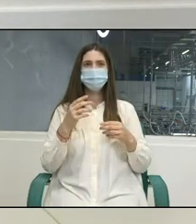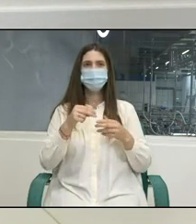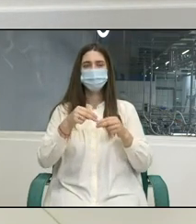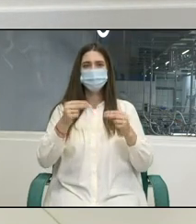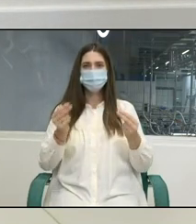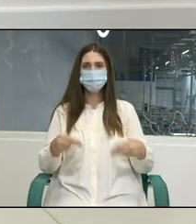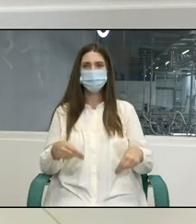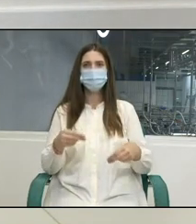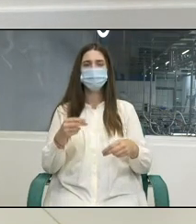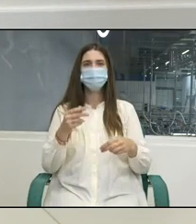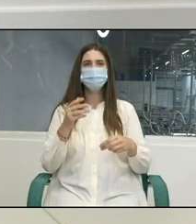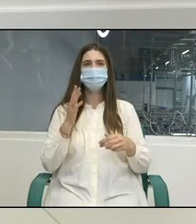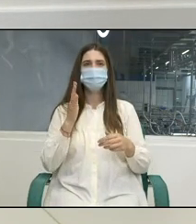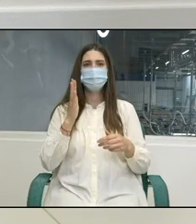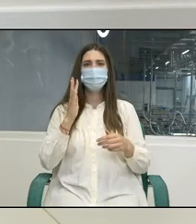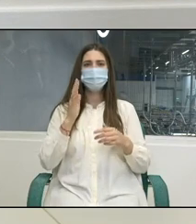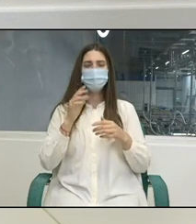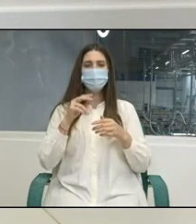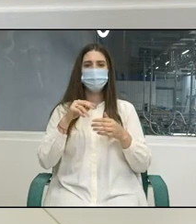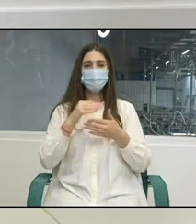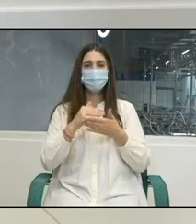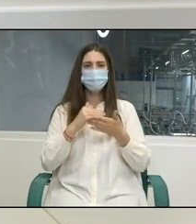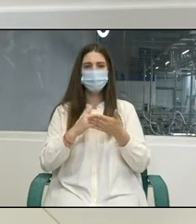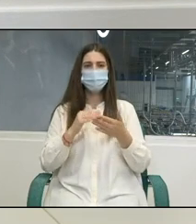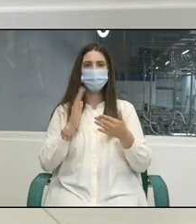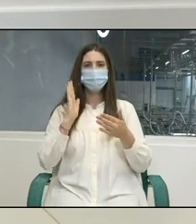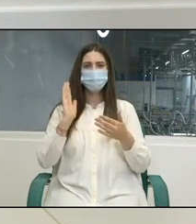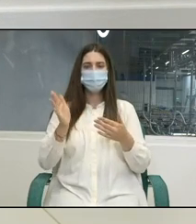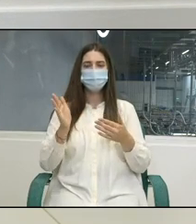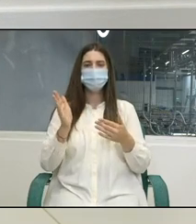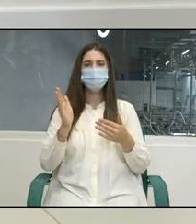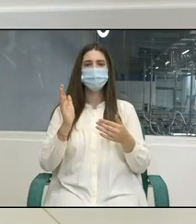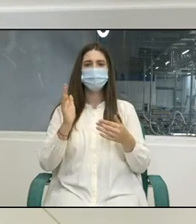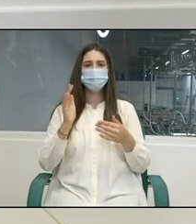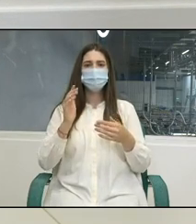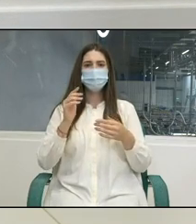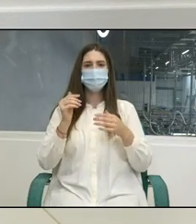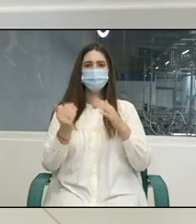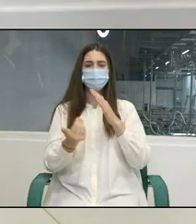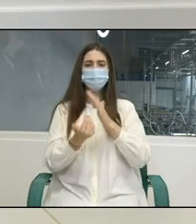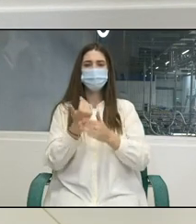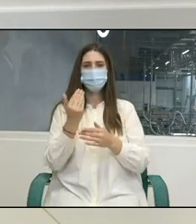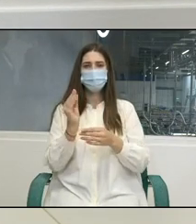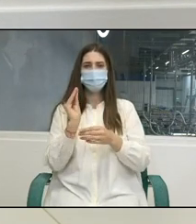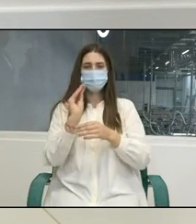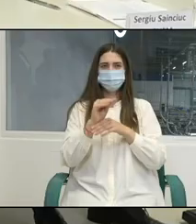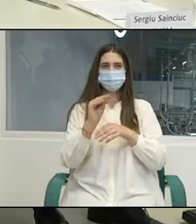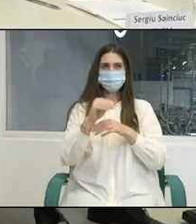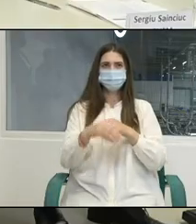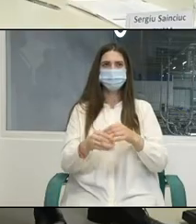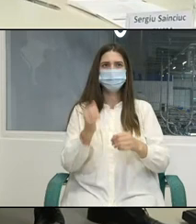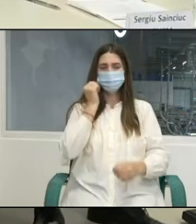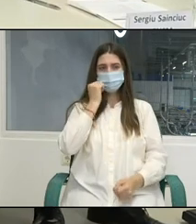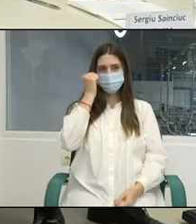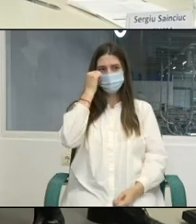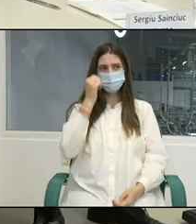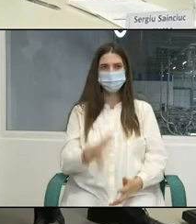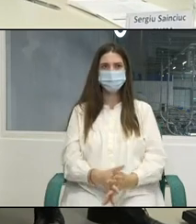putem semna acest program care ne va obliga să implementăm proiecte în comun. Vă mulțumesc.